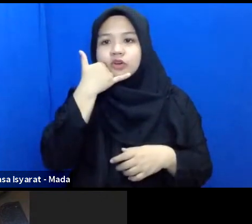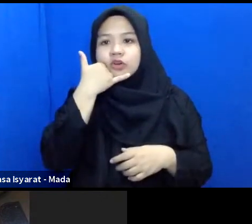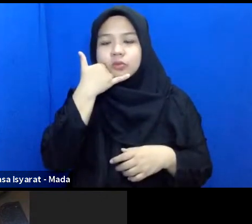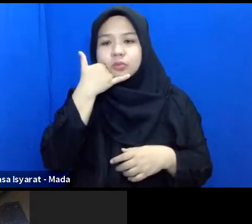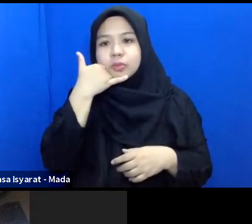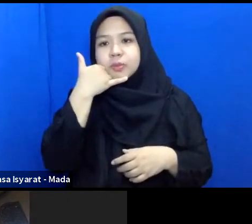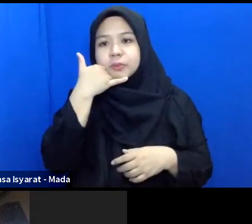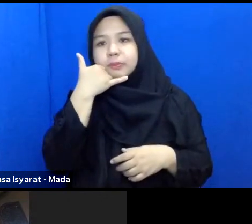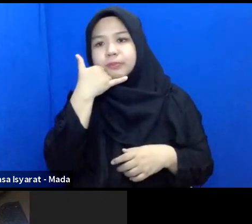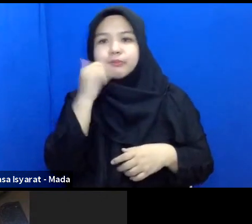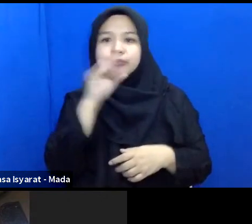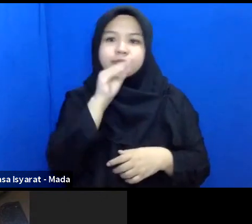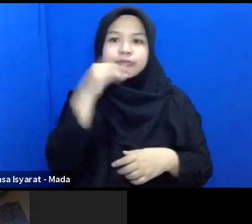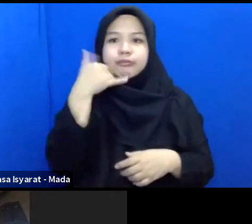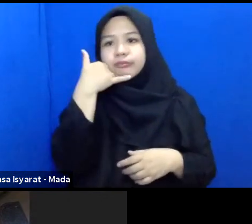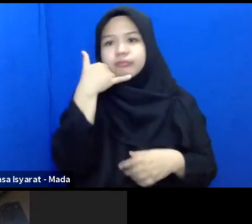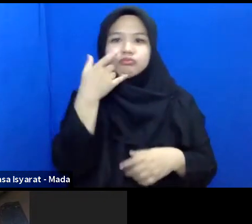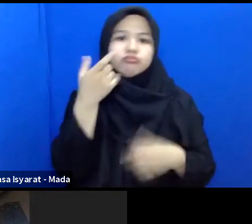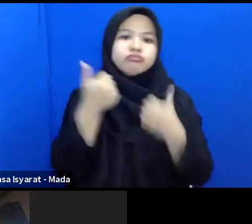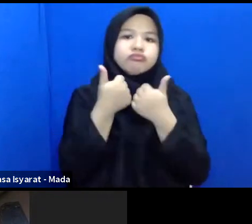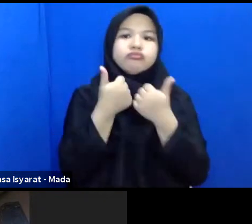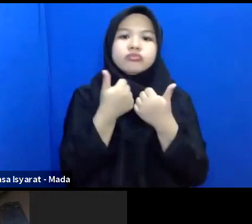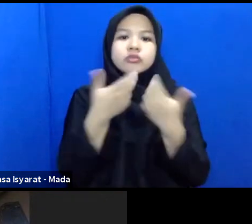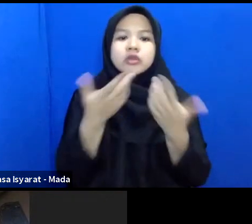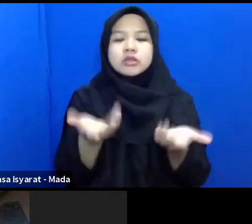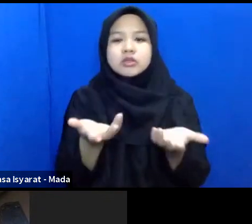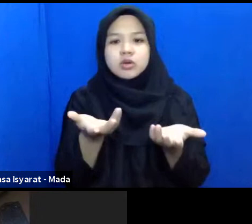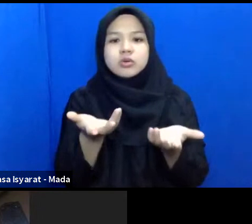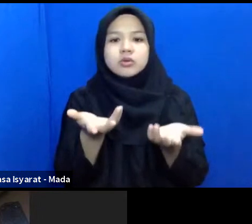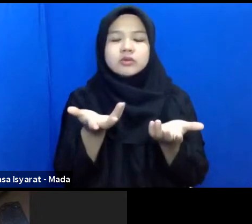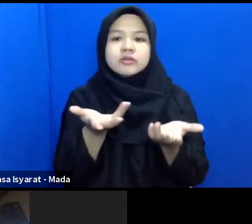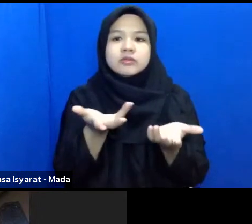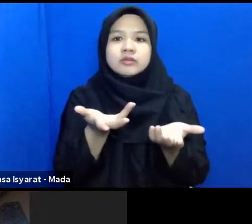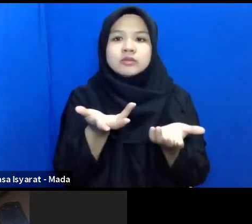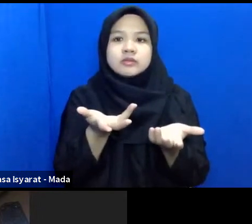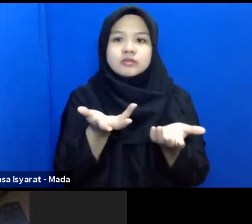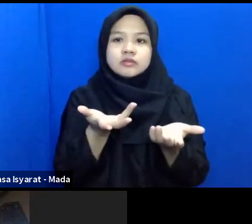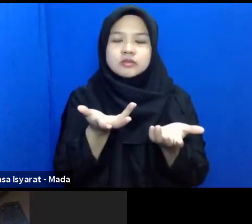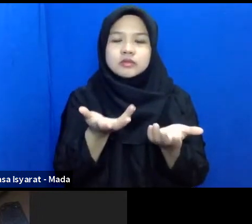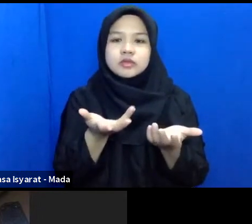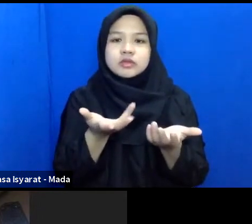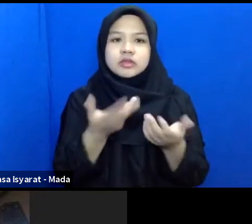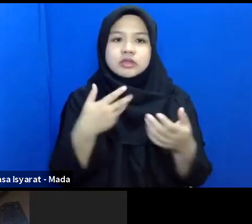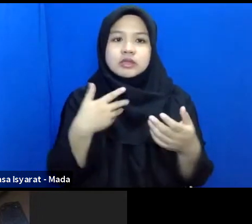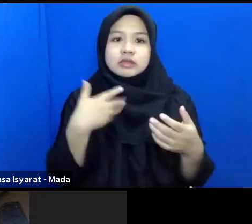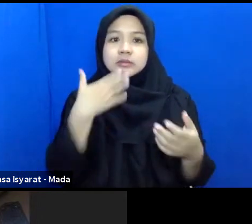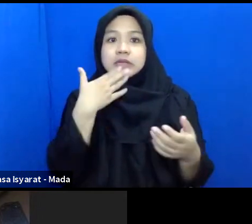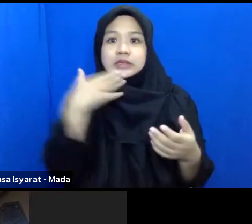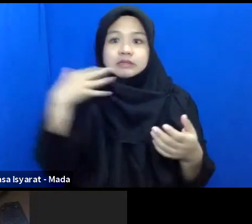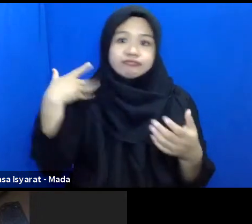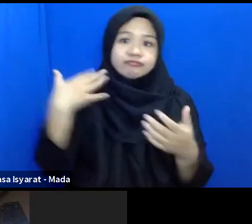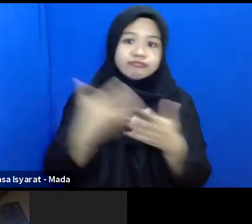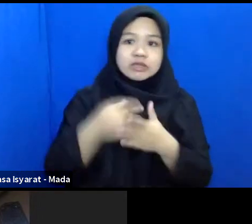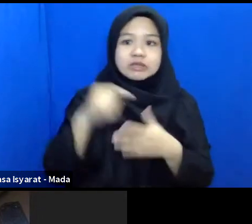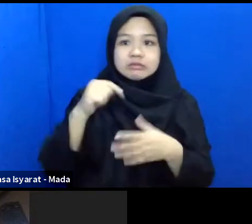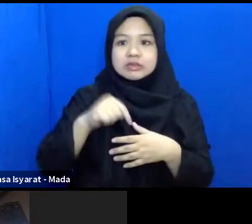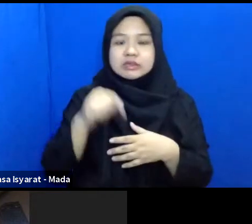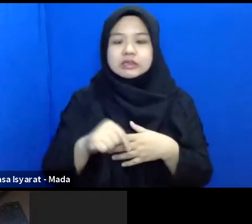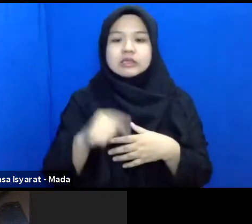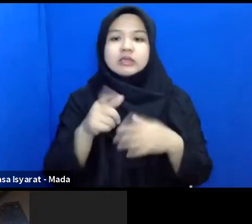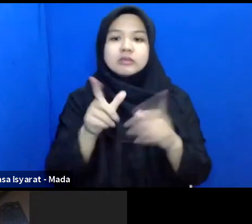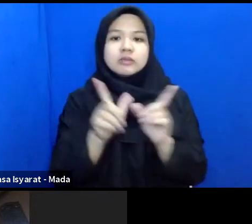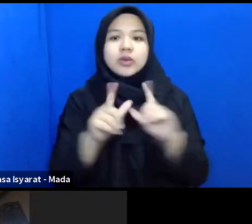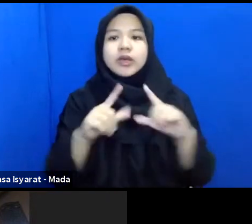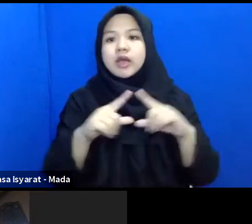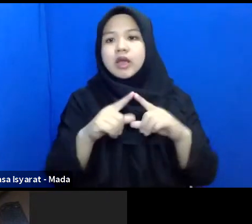gimana itu bisa atau kegerakan kita selama ini yaitu melalui WA